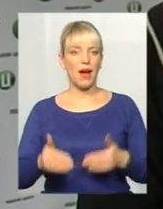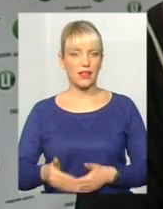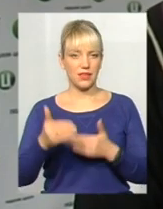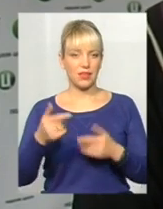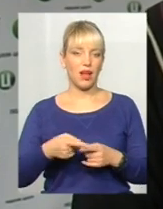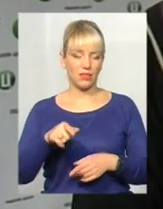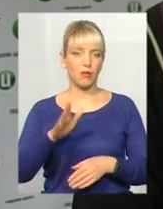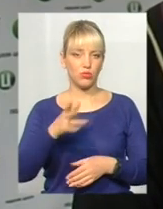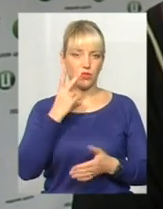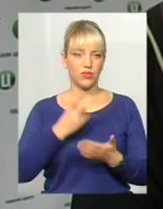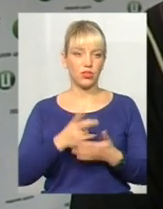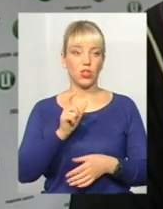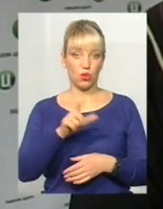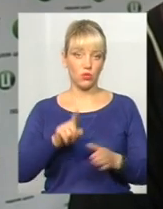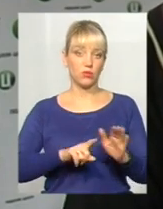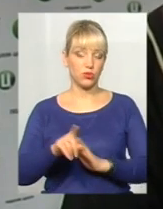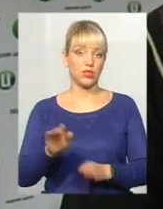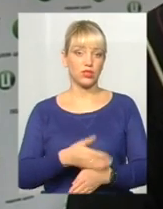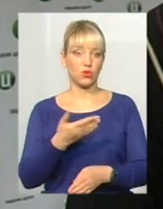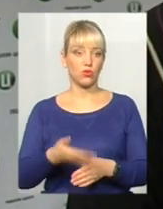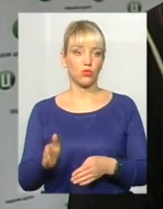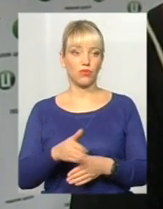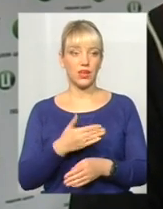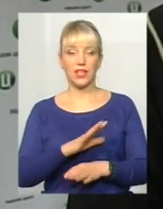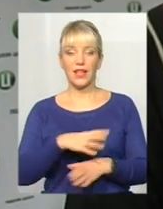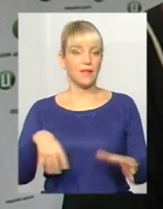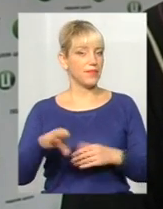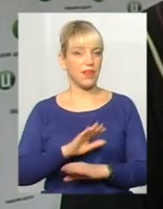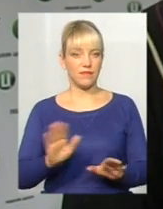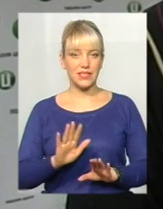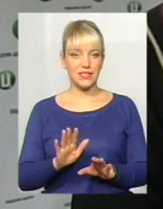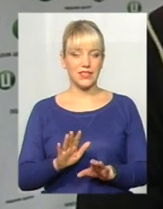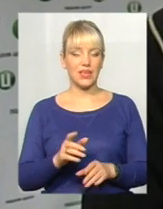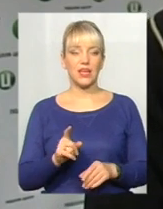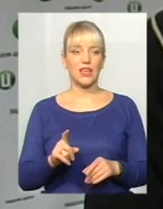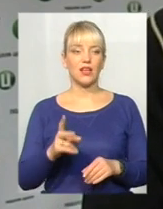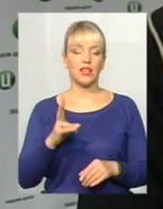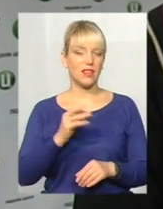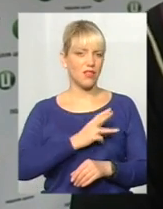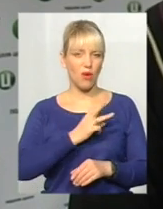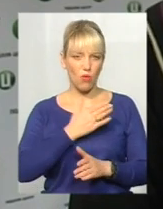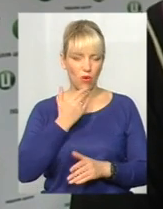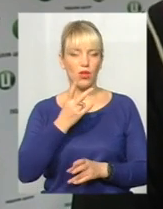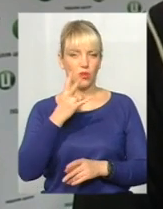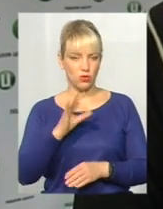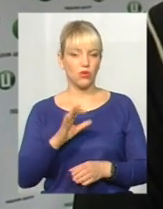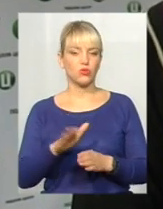а там далі буде видно. І люди почали сортувати, не всі і не зовсім з охотою, але сортування було.